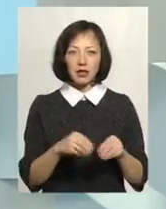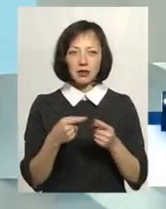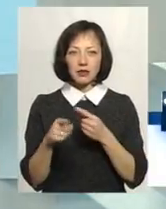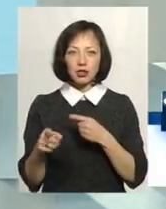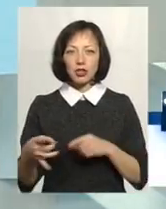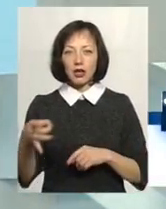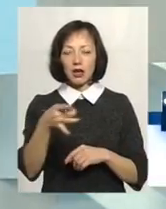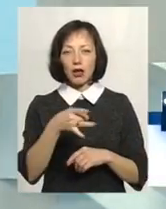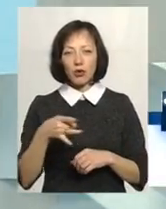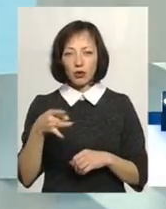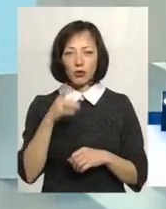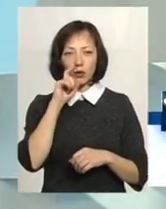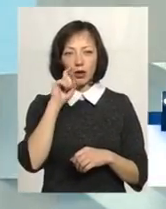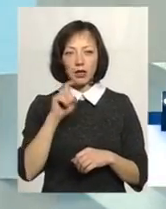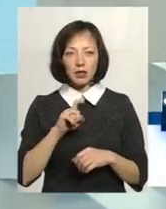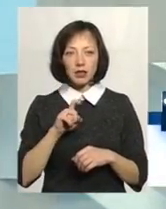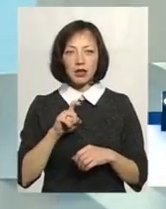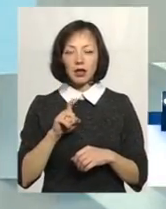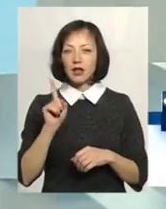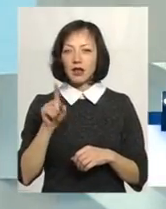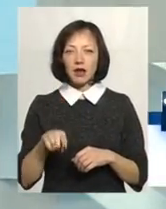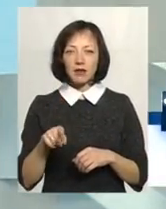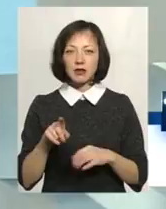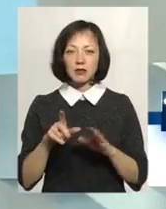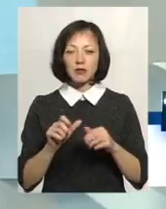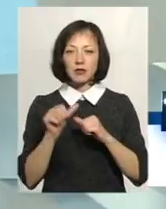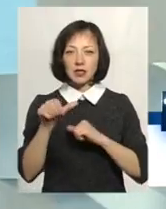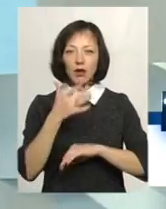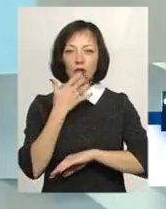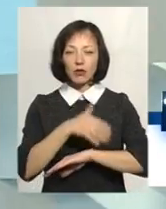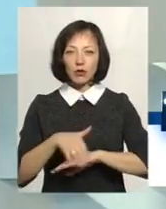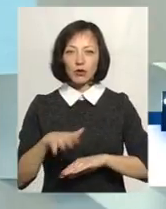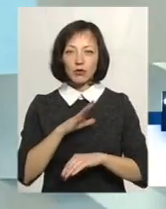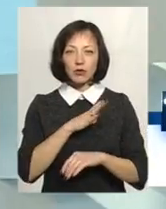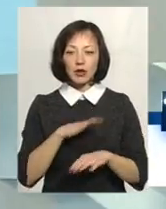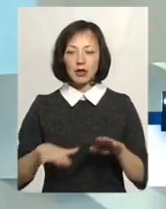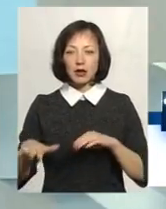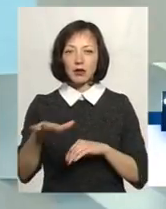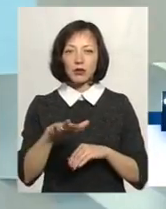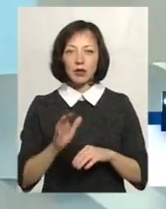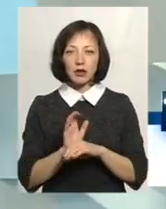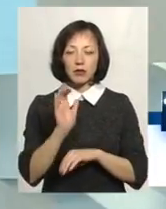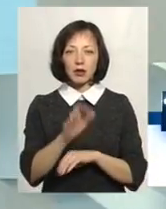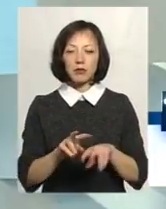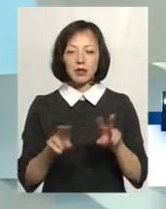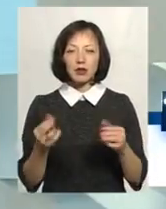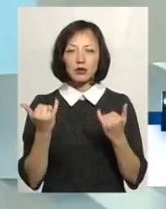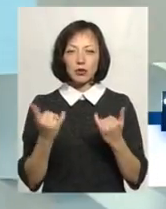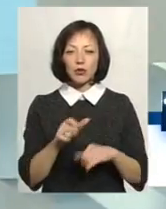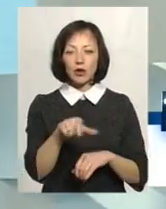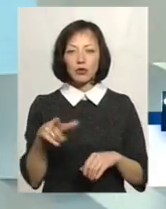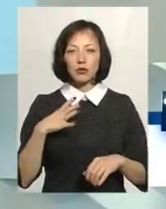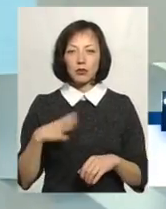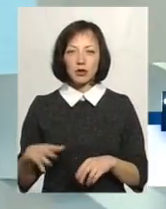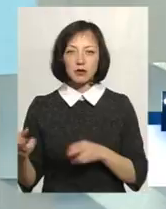інші регіони України. І навіть не тільки, поза її межами також були відведені території для депортації. Так і сьогодні люди вимушено